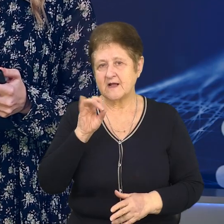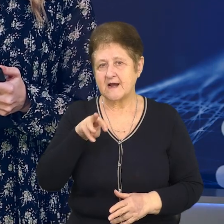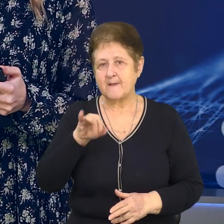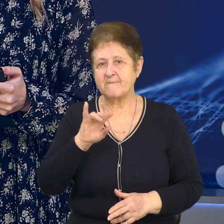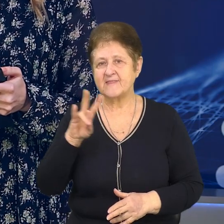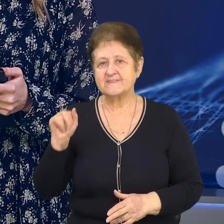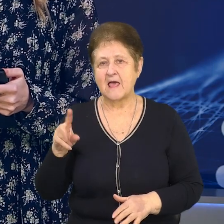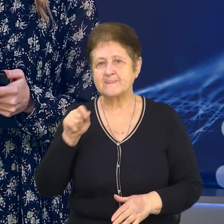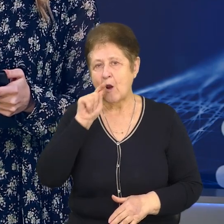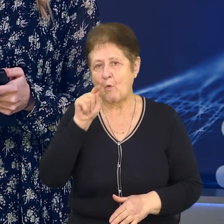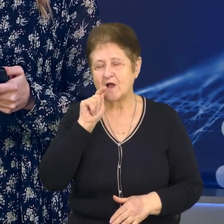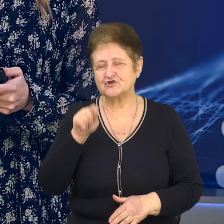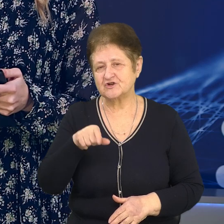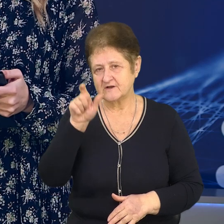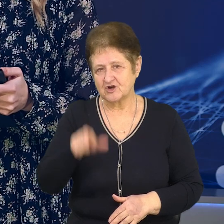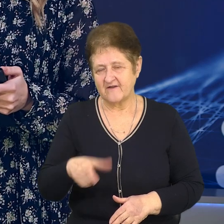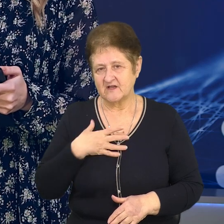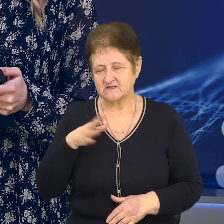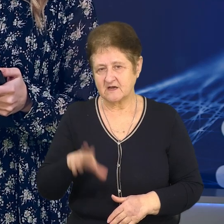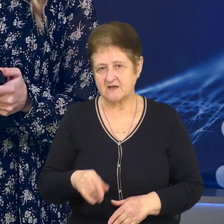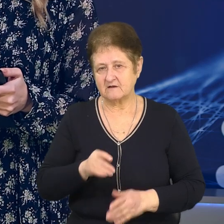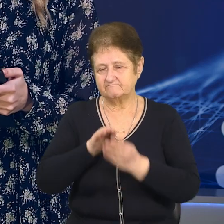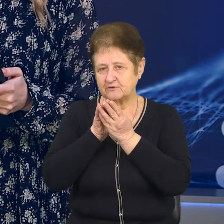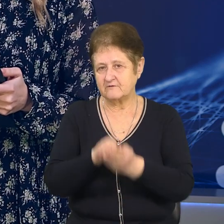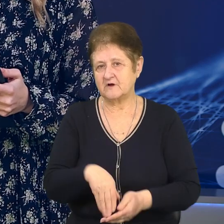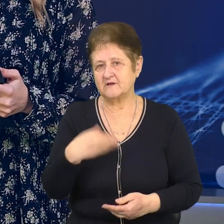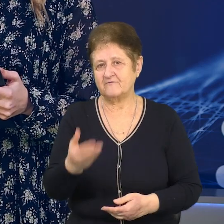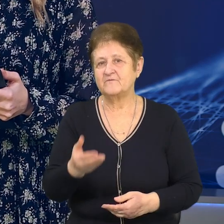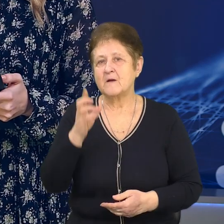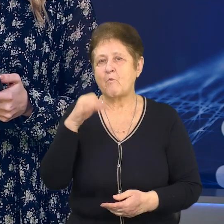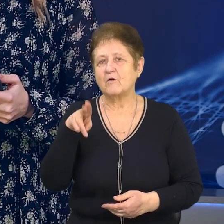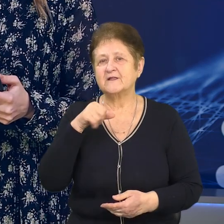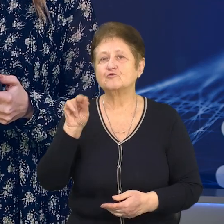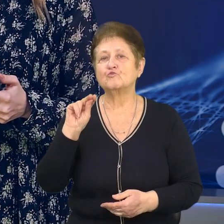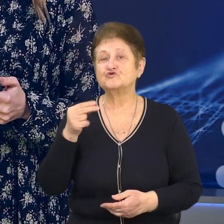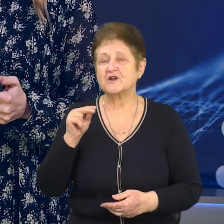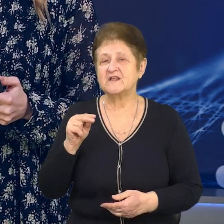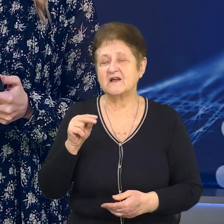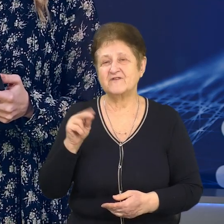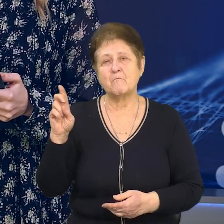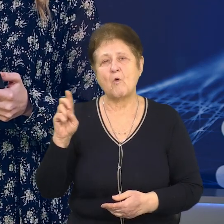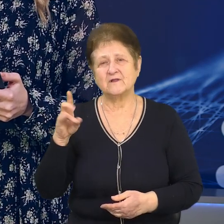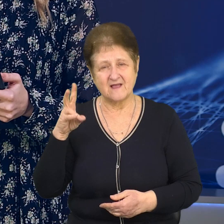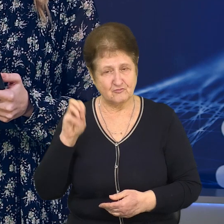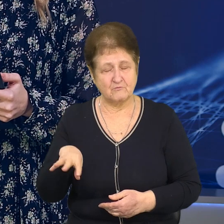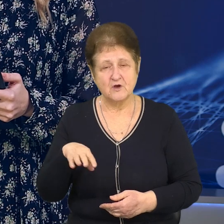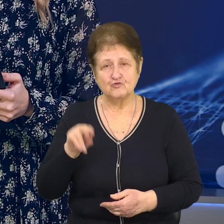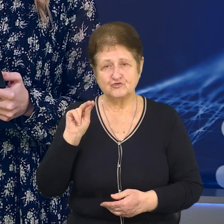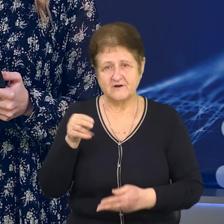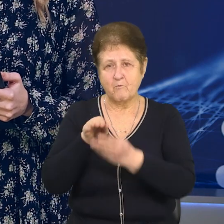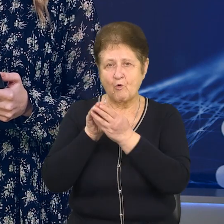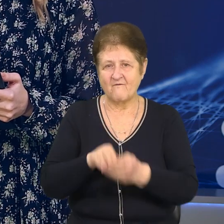Луганщині чоловік загинув. Попрощалися з Олександром та Богданом у Чернігові в Катерининському соборі. Поховали